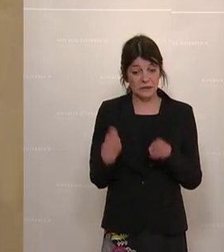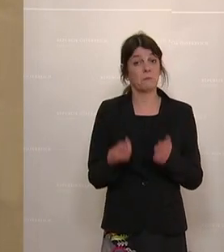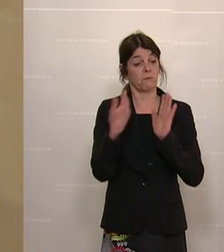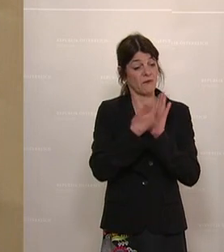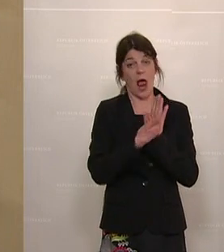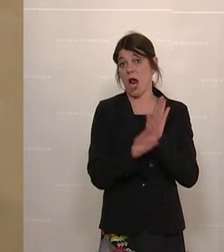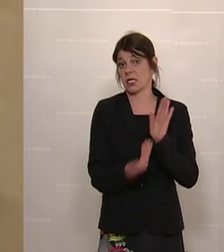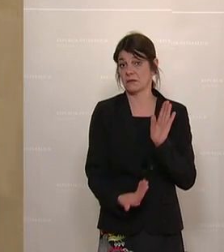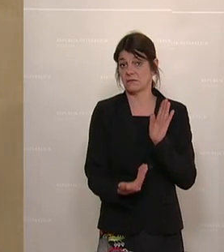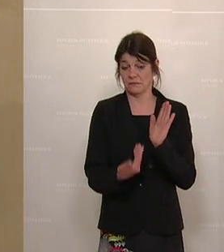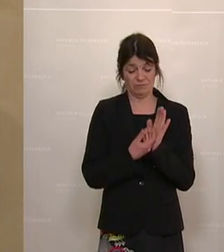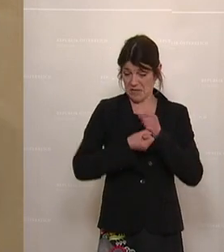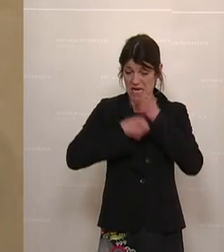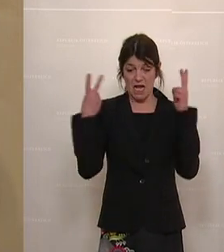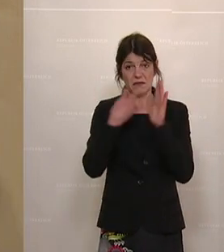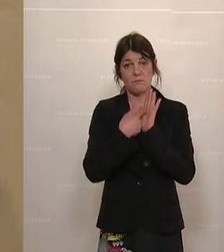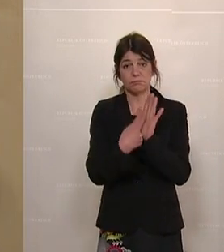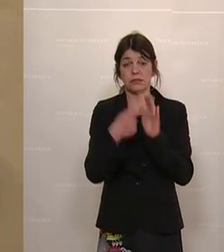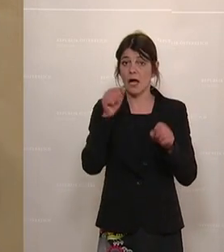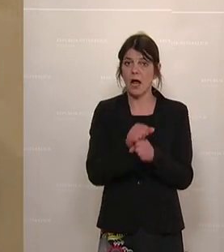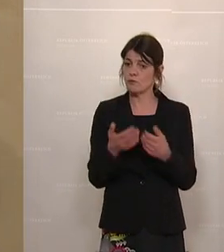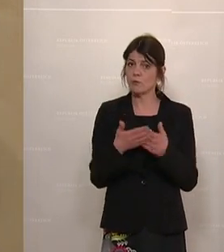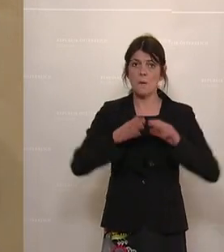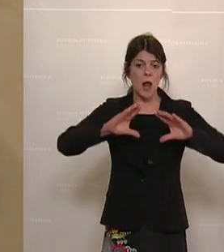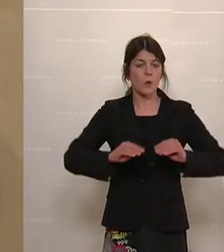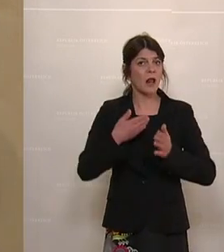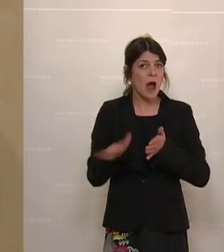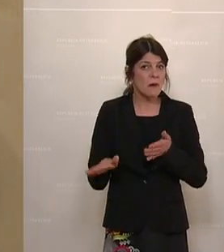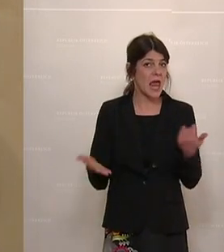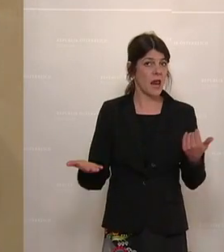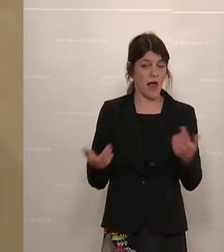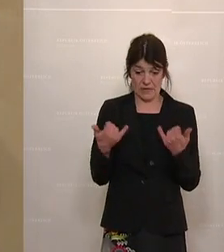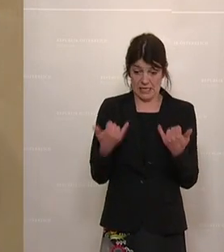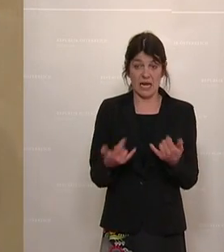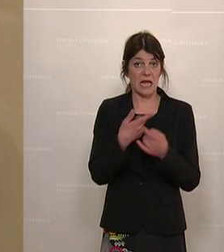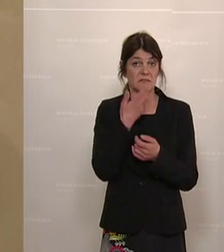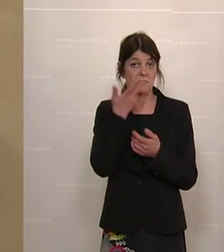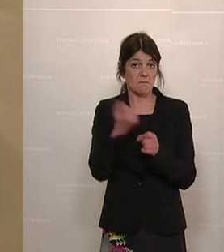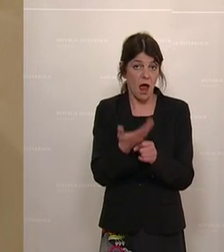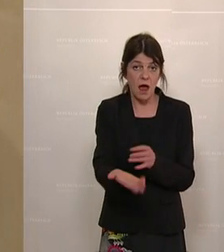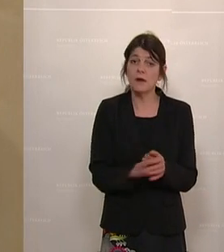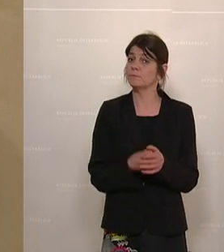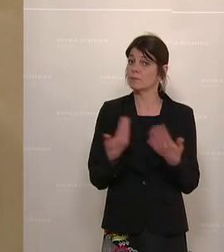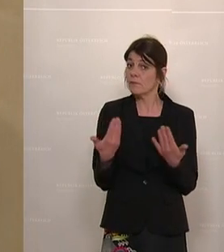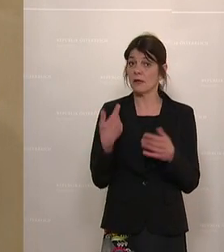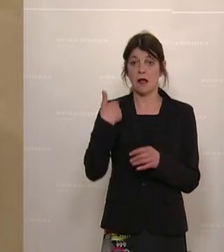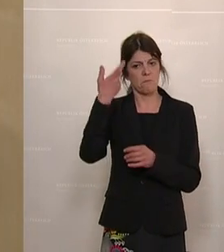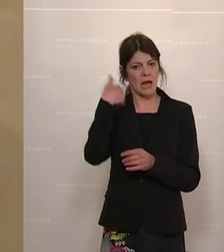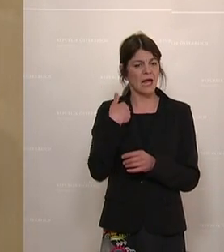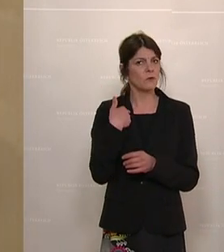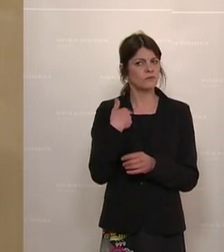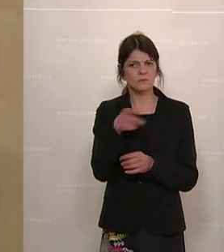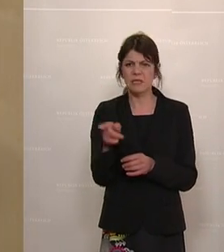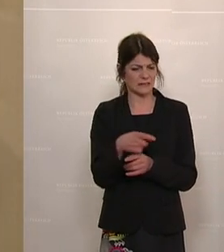auf dem Tisch liegen, die den Lockdown ablehnen, wir jetzt durchgeführt, die der Meinung sind, dass wir hier nicht